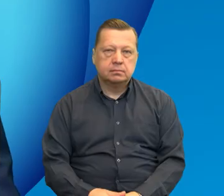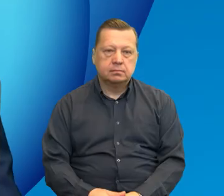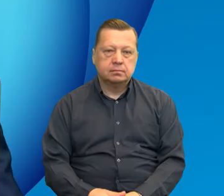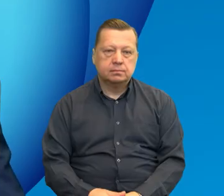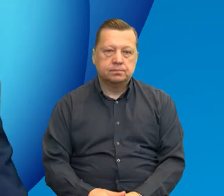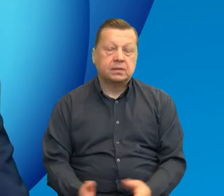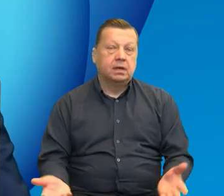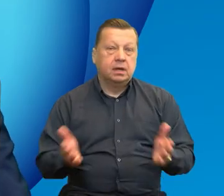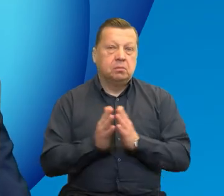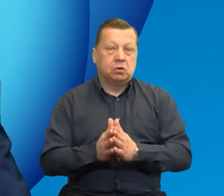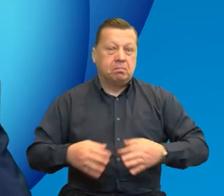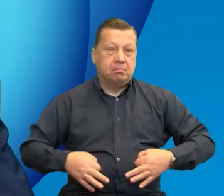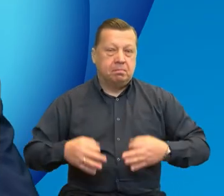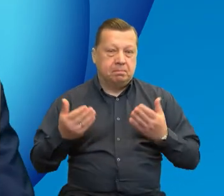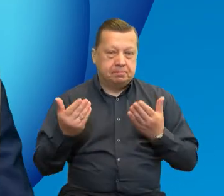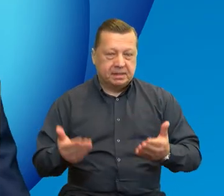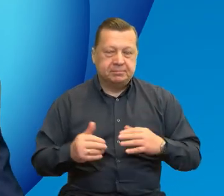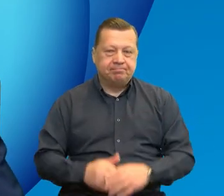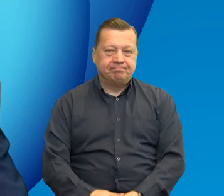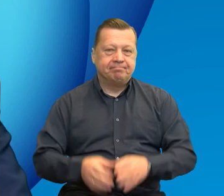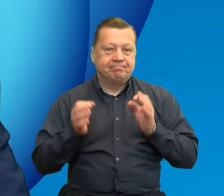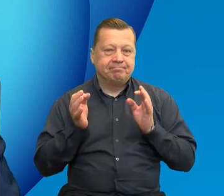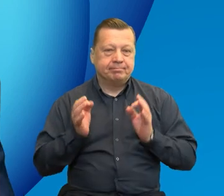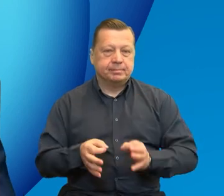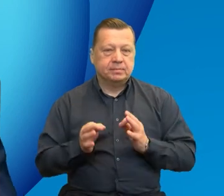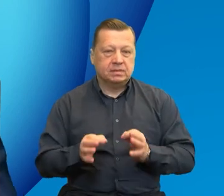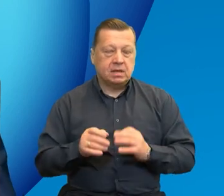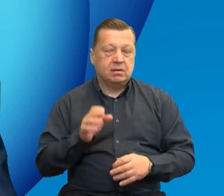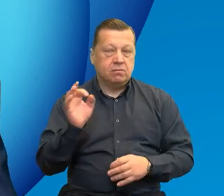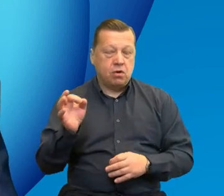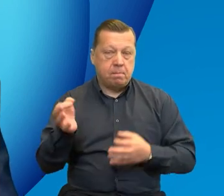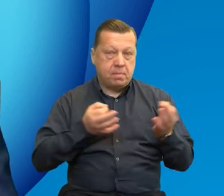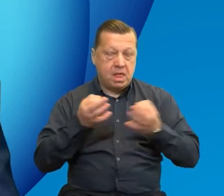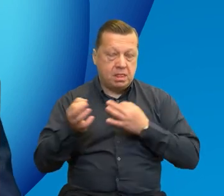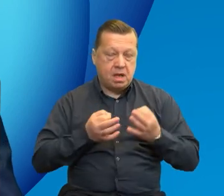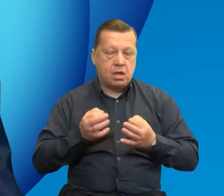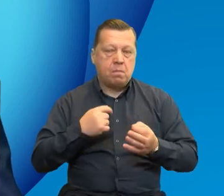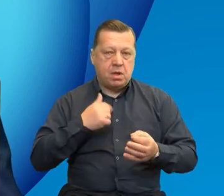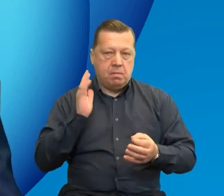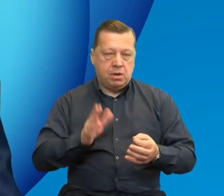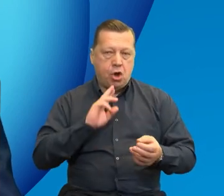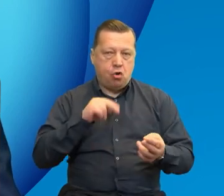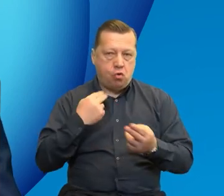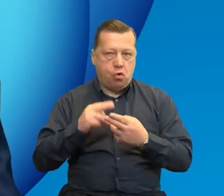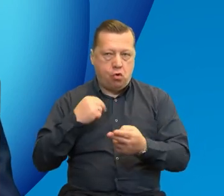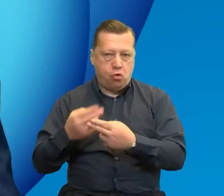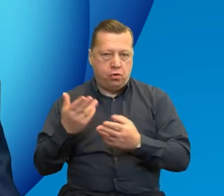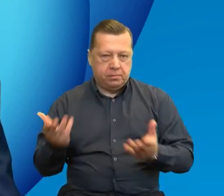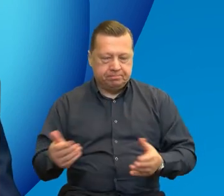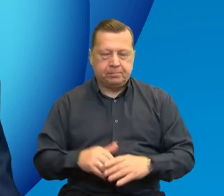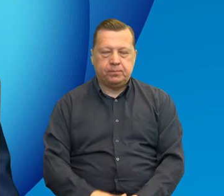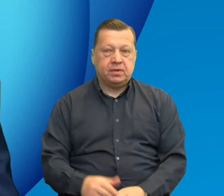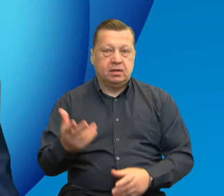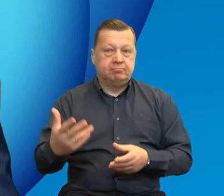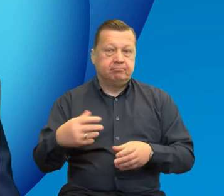Proszę Państwa, w tej chwili będziemy odpowiadać na Państwa pytania. Dziękujemy za